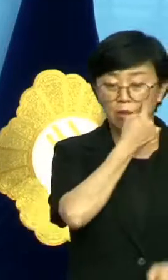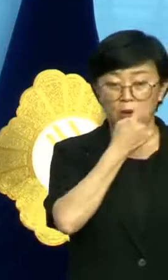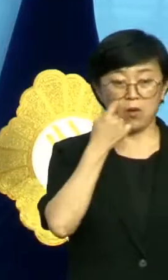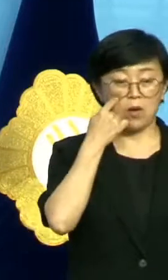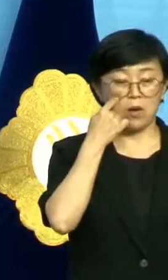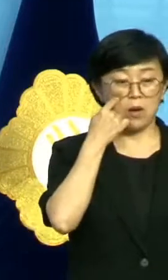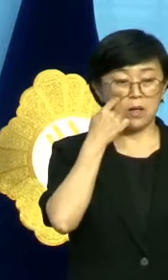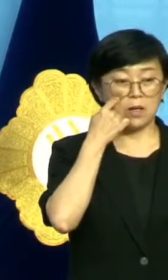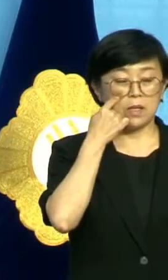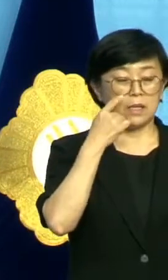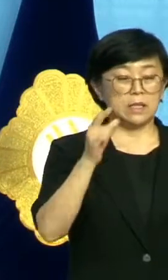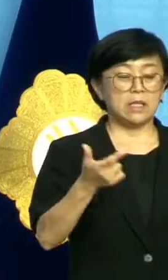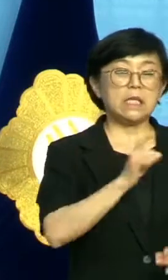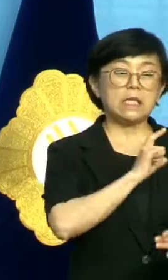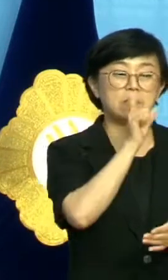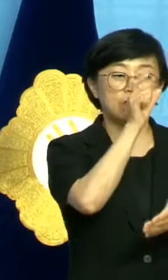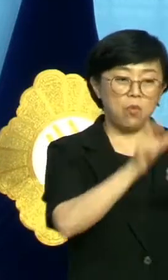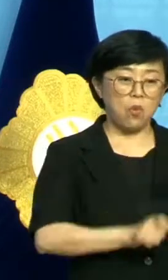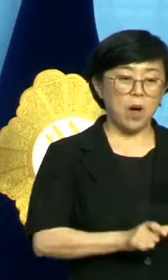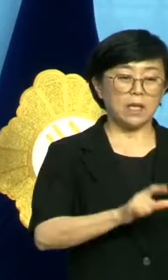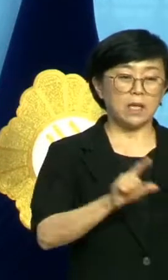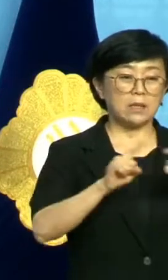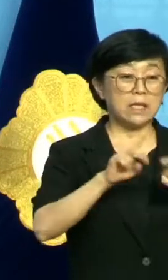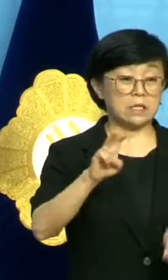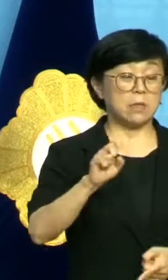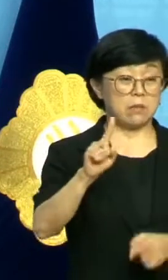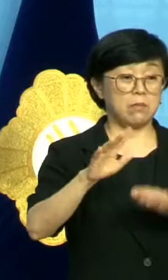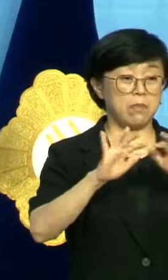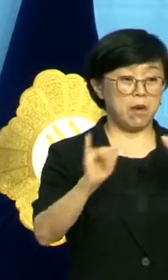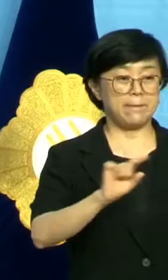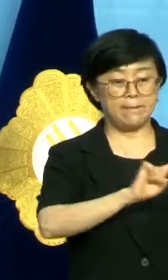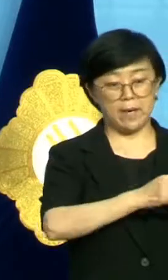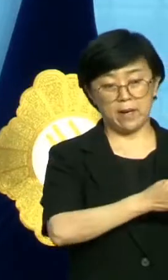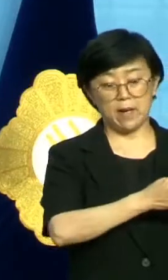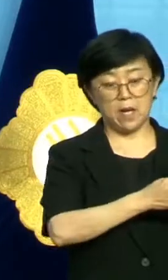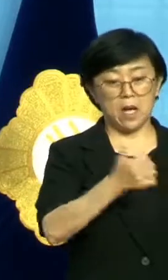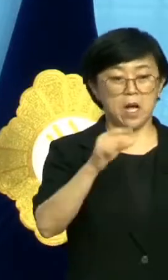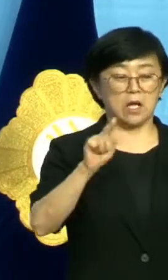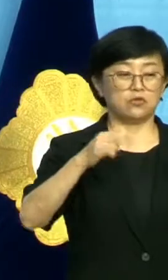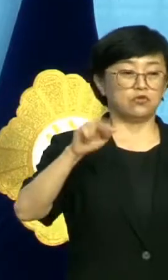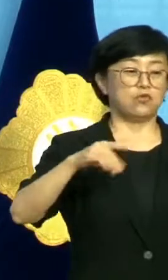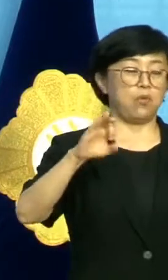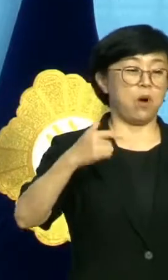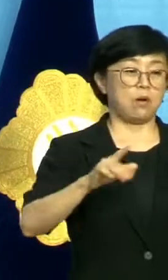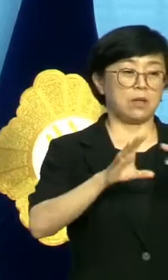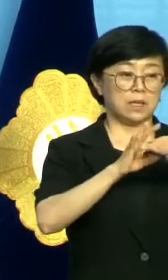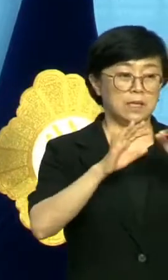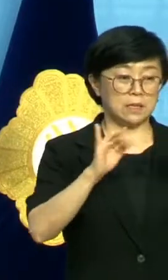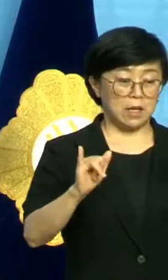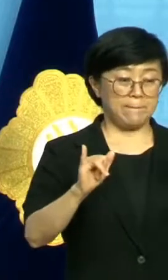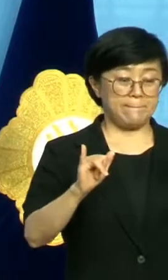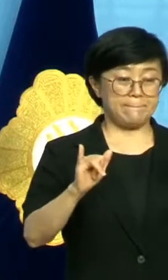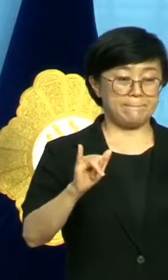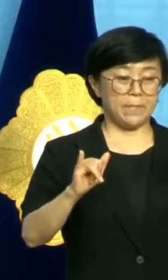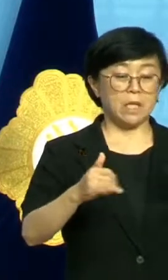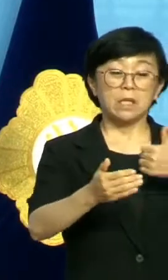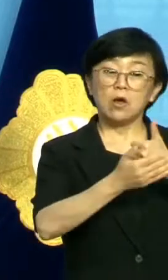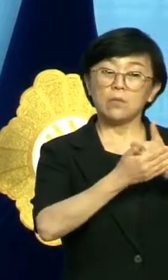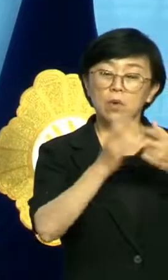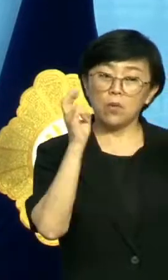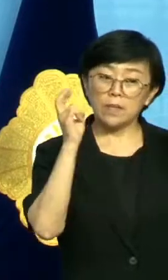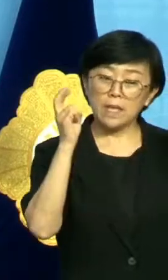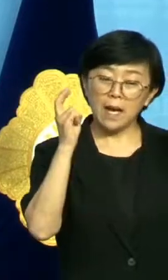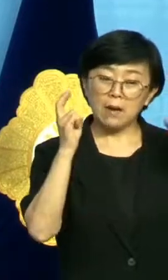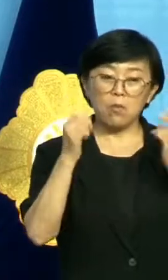신원이 확인된 21명의 명단을 밝힌다. 한수원과 관계된 사람은 한수원 협력업체나